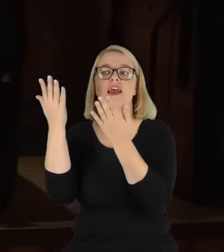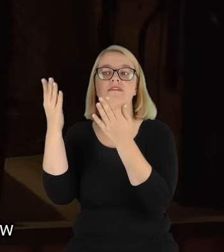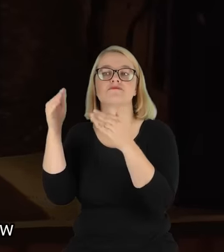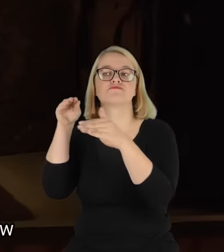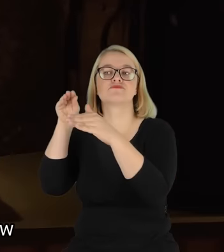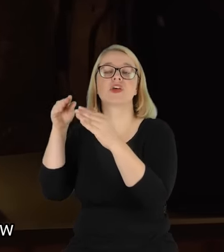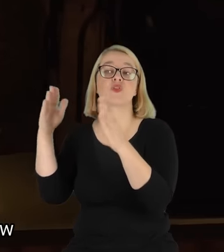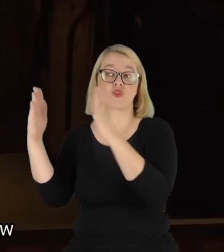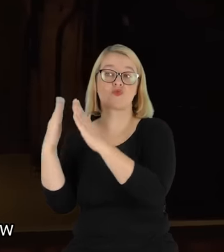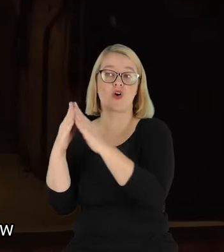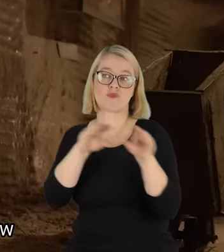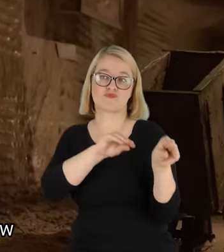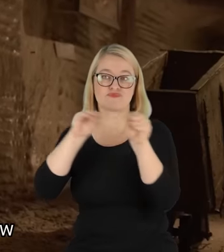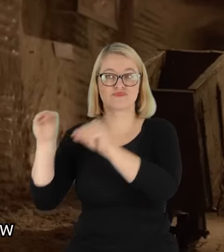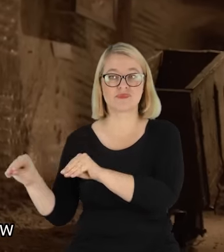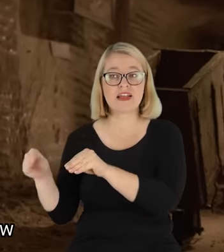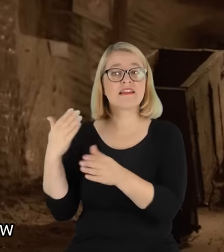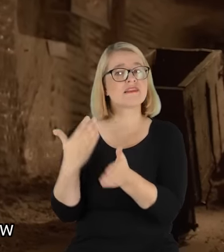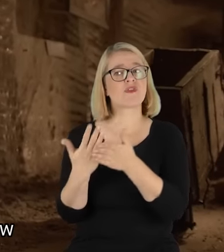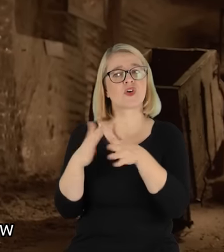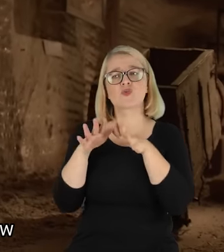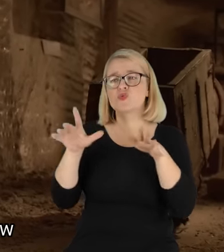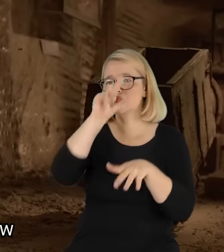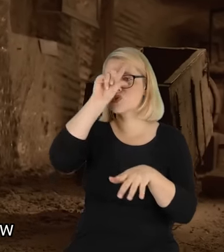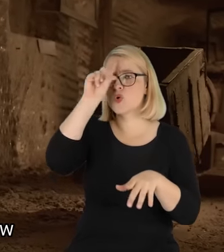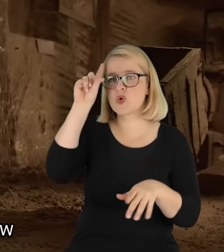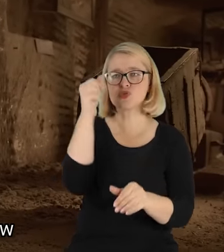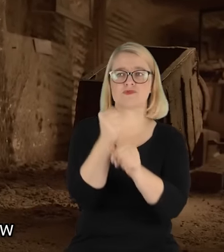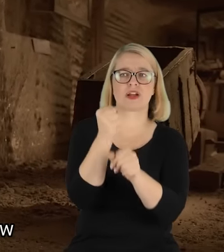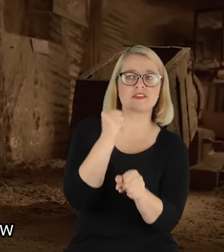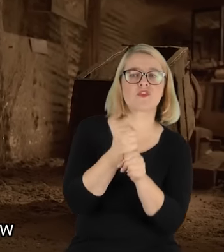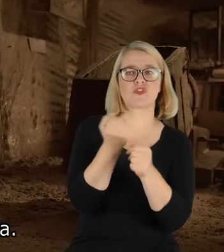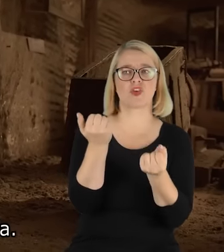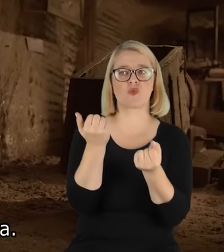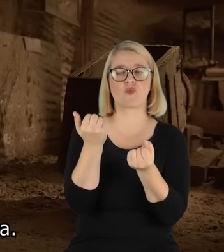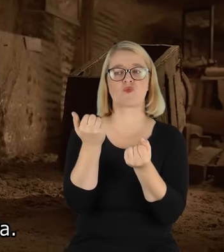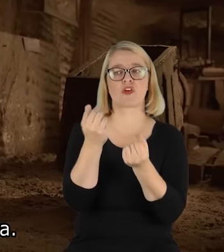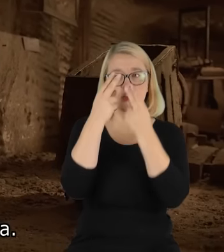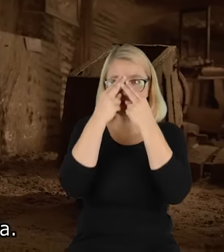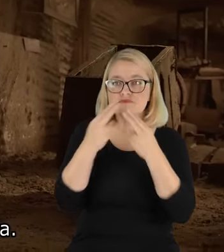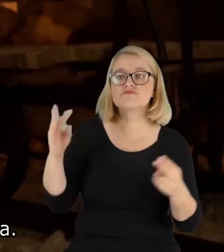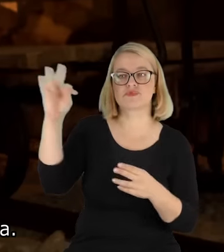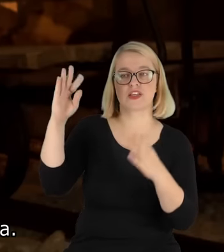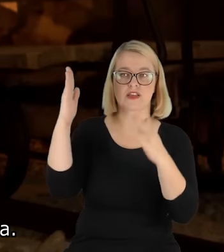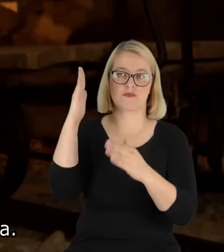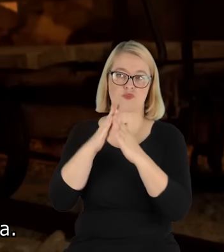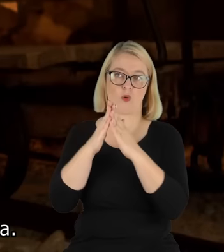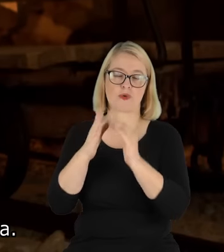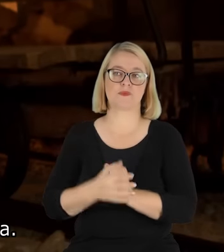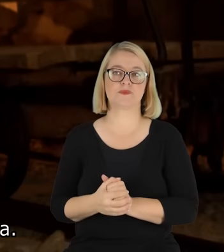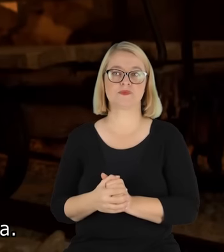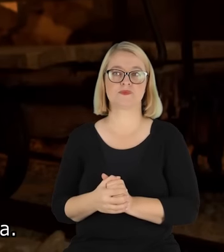do domu. Nie mówiąc o tym, że olbrzymie ilości ludzi, pracowników przez ich mieszkanie się